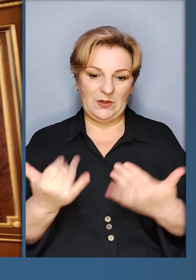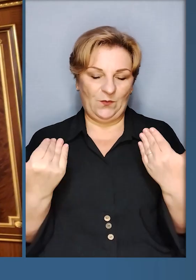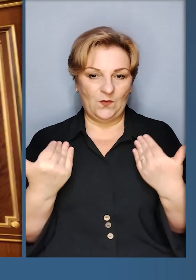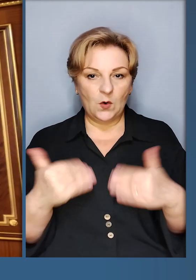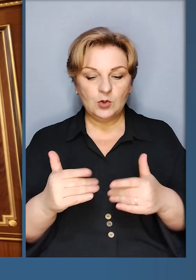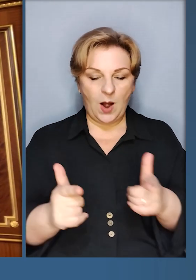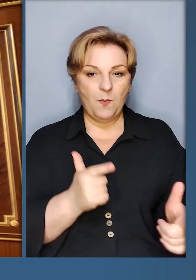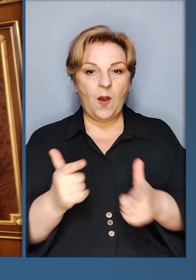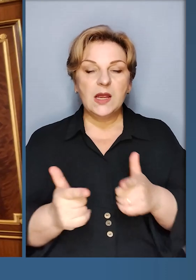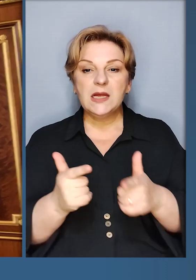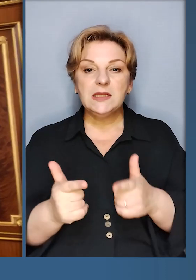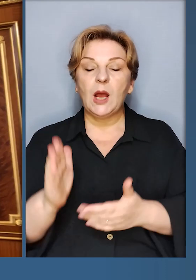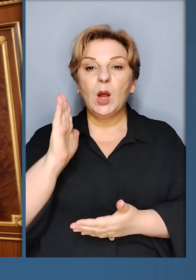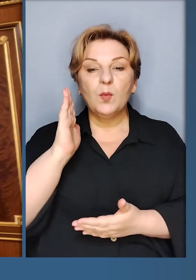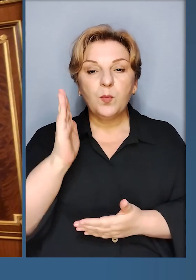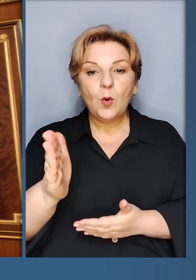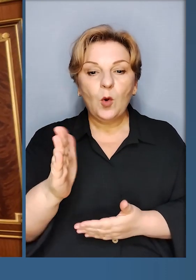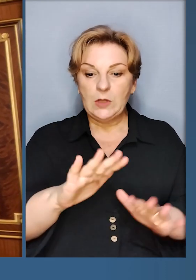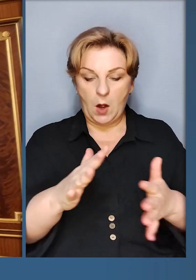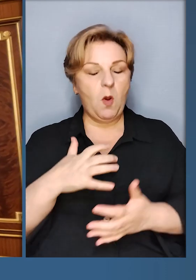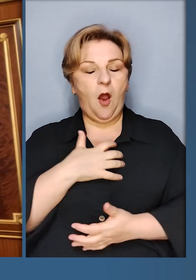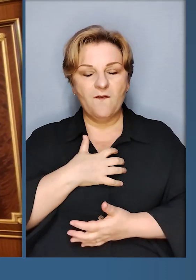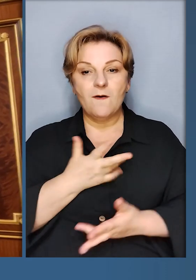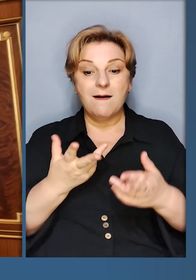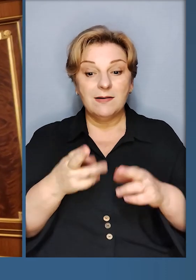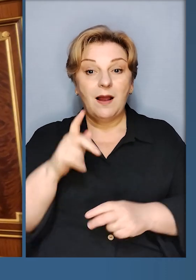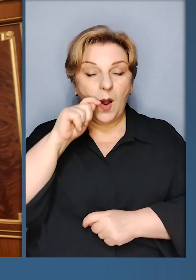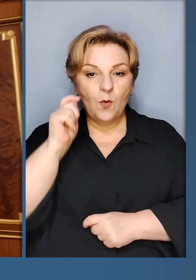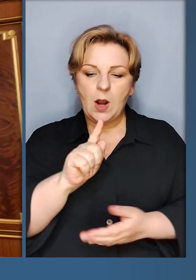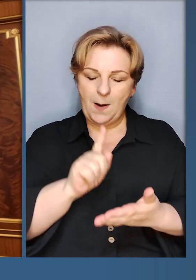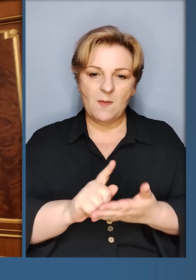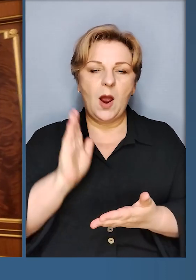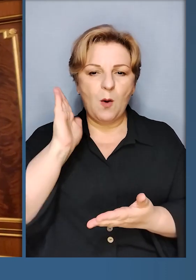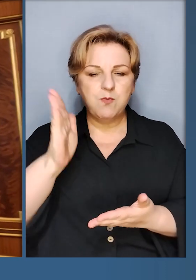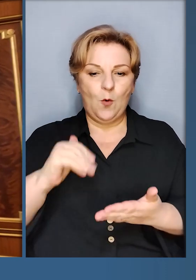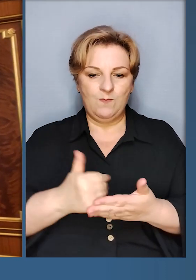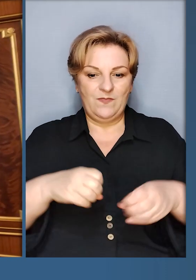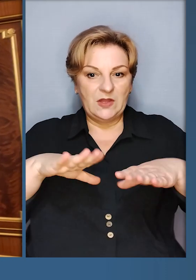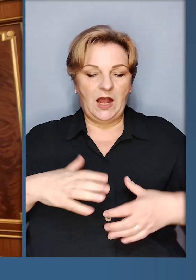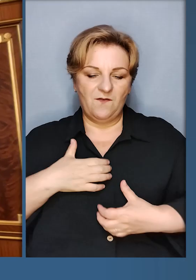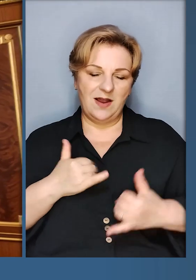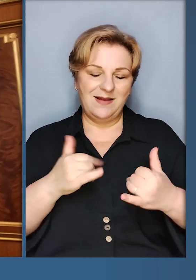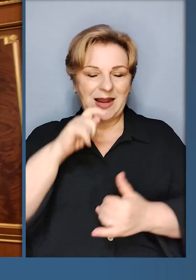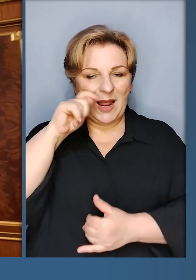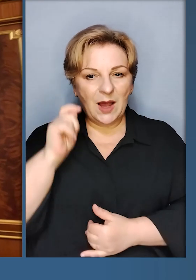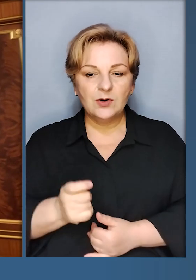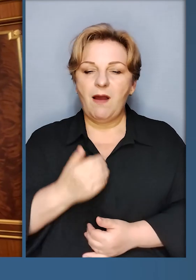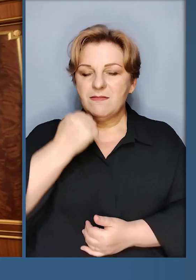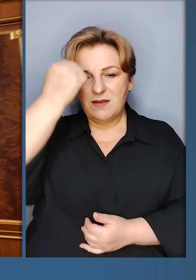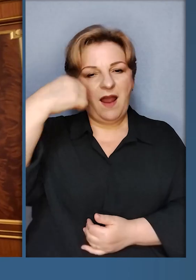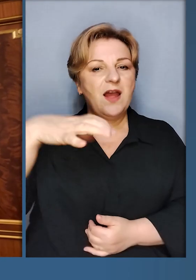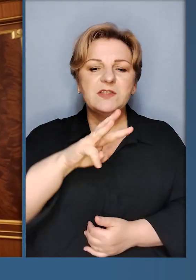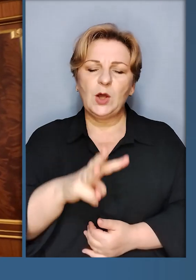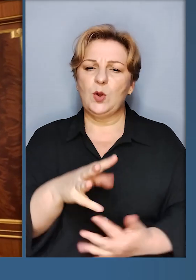день. Сьогодні вже підготувалось. Будуть події важливі для України. Мають бути і рішення важливі для